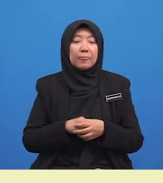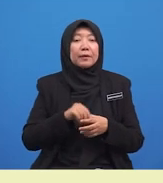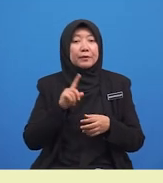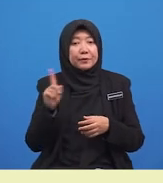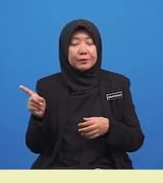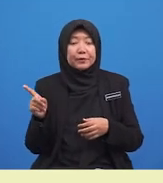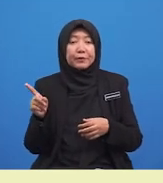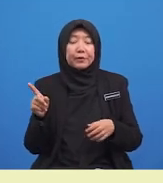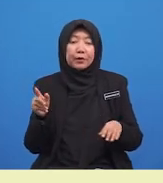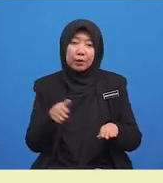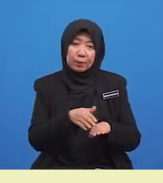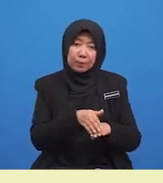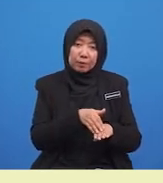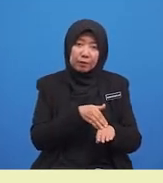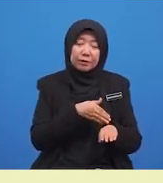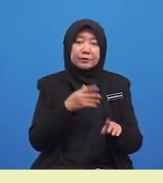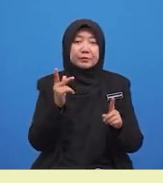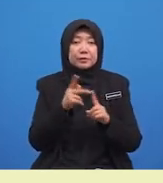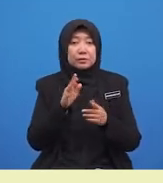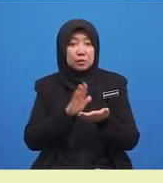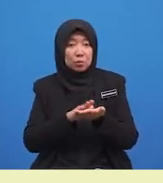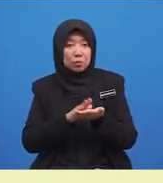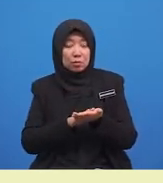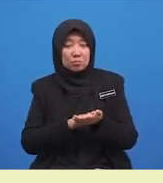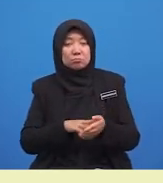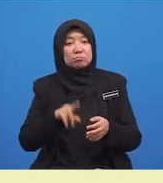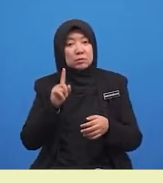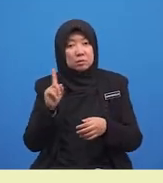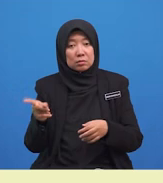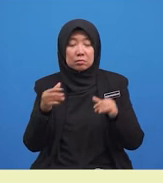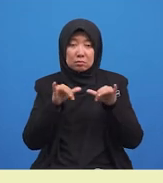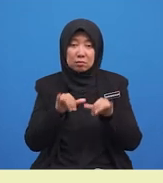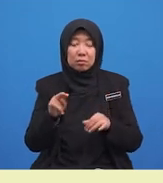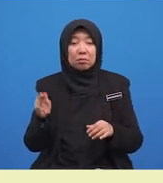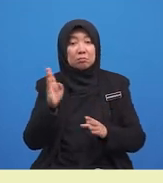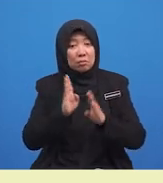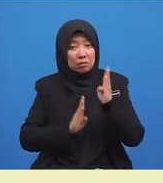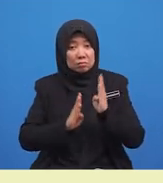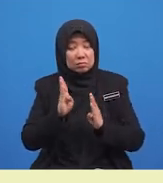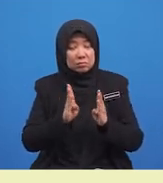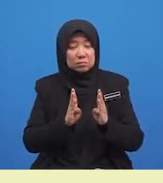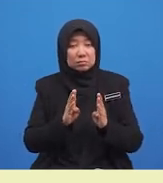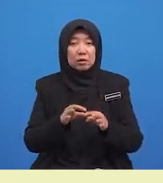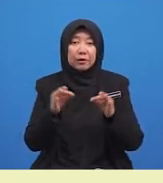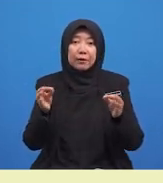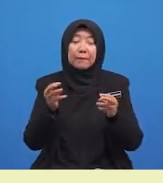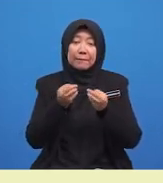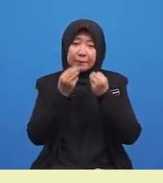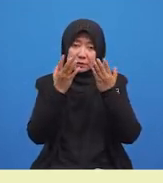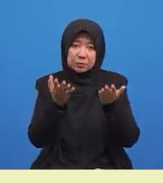lambat ke sekolah. Dia ketinggalan bas. Ayat majmuknya ialah,